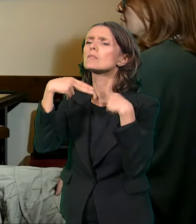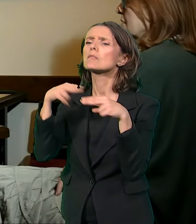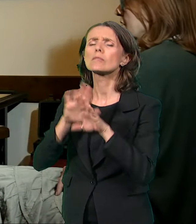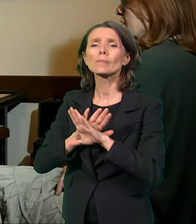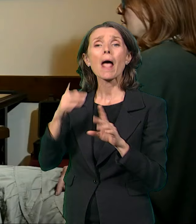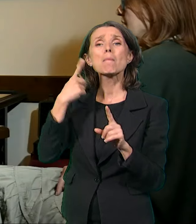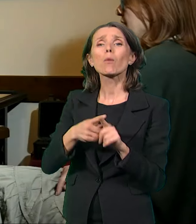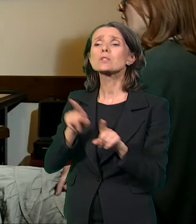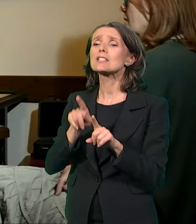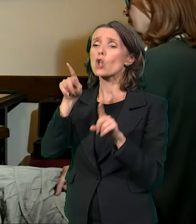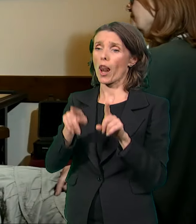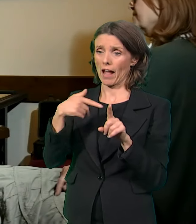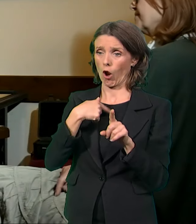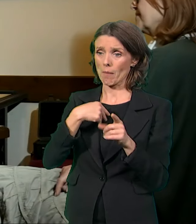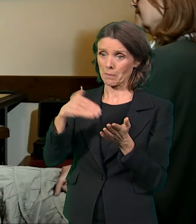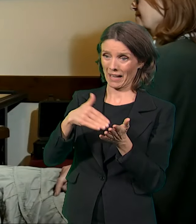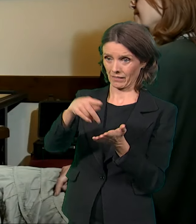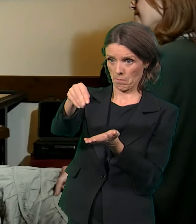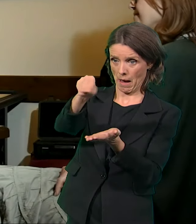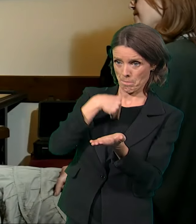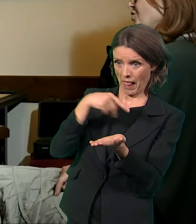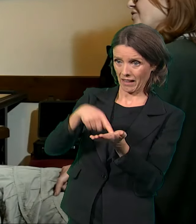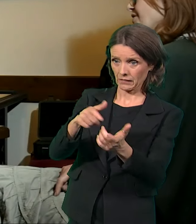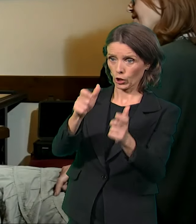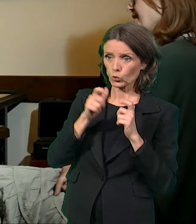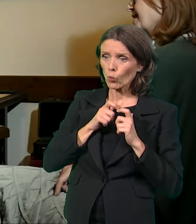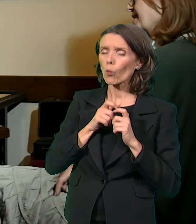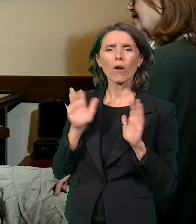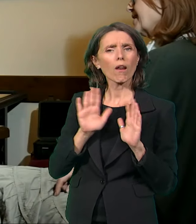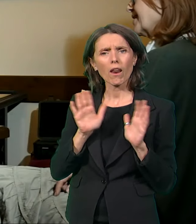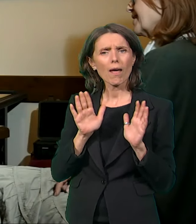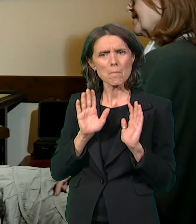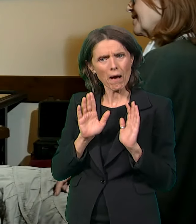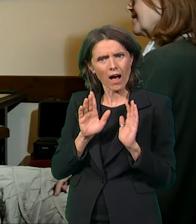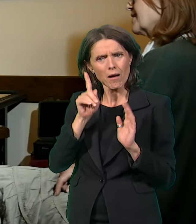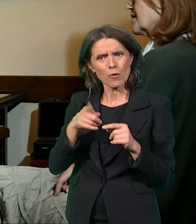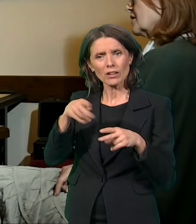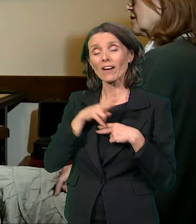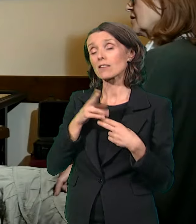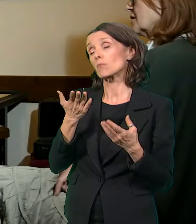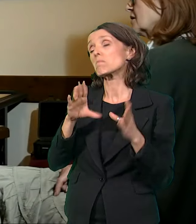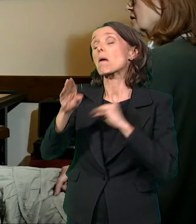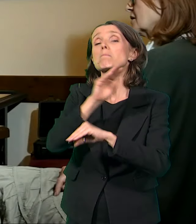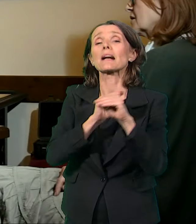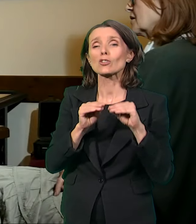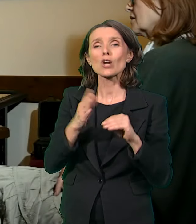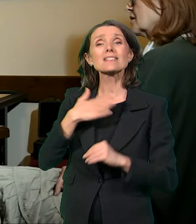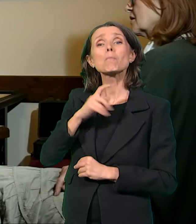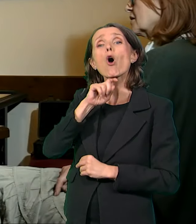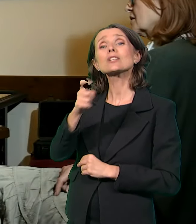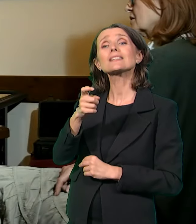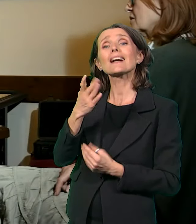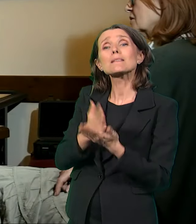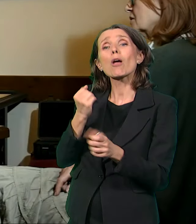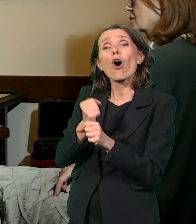danas, kažu, na plativa potraživanja. Priča se, moj sredic je radio kod Luke, pa kad bi Luka,